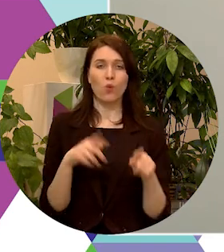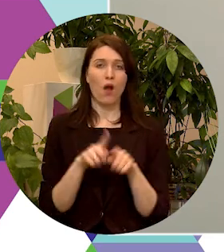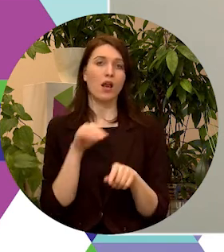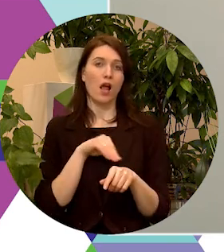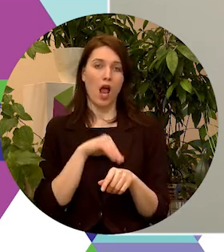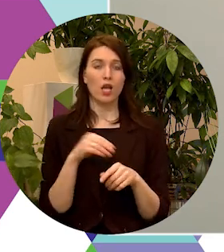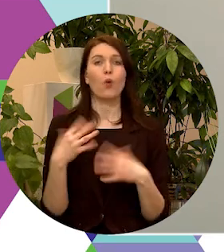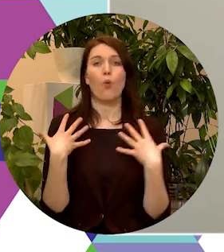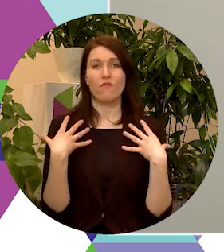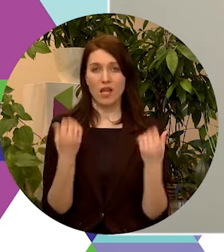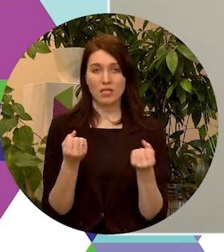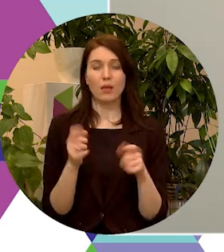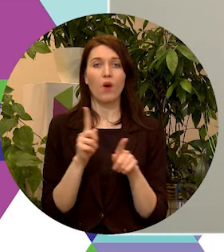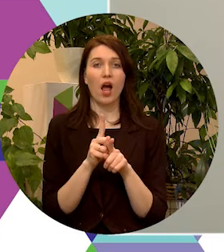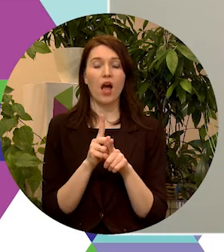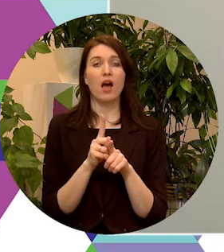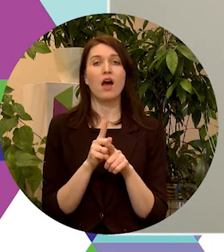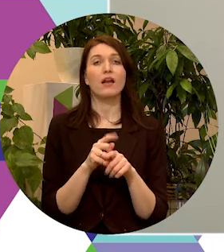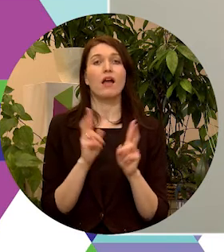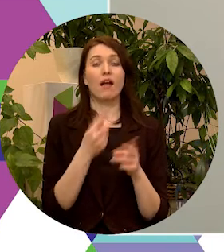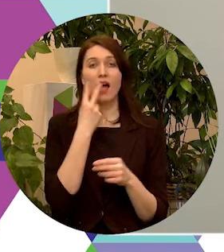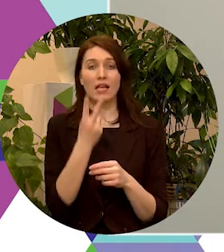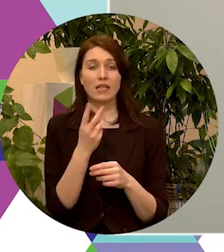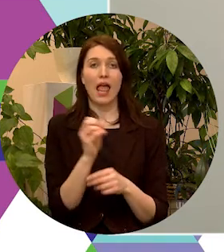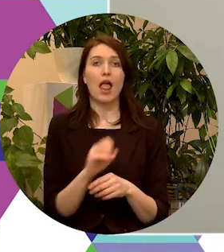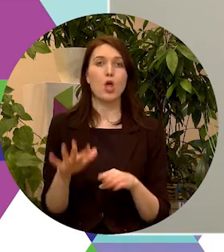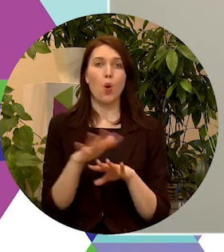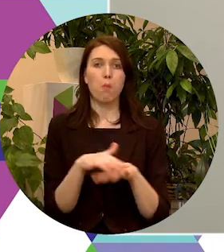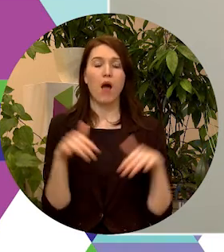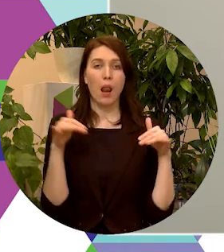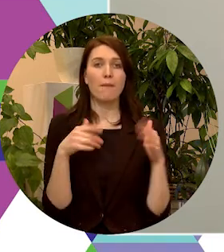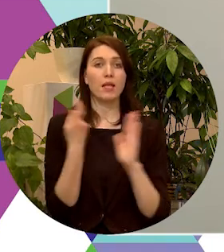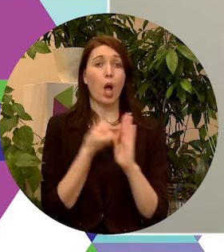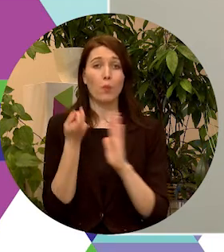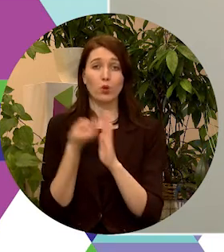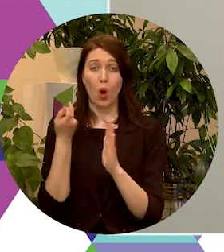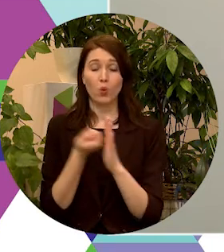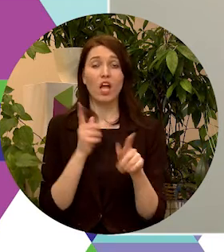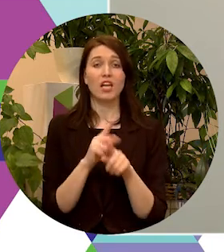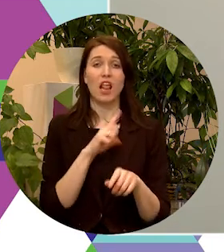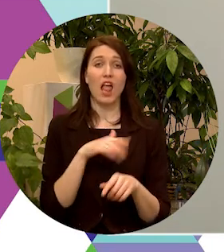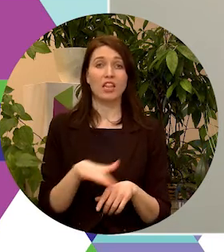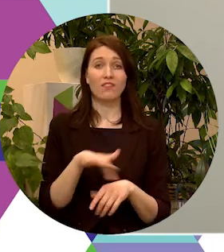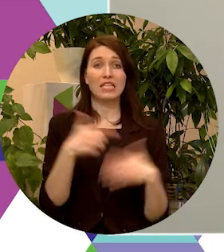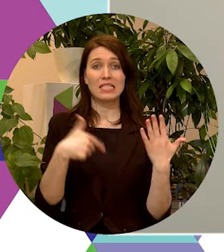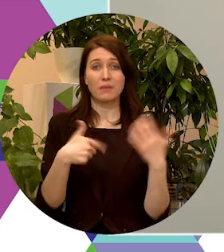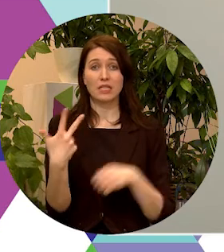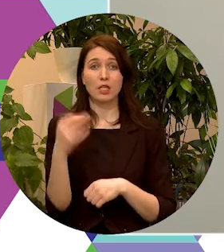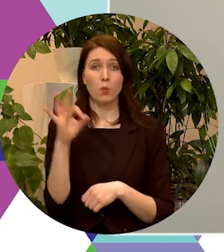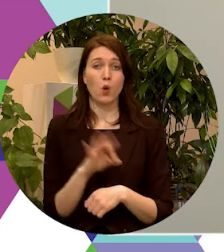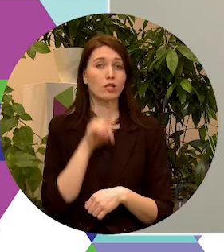veselību. Un, kā mēs arī redzējām pēdējām Eiropa barometru aptaujā, tad arī Latvijā 73%